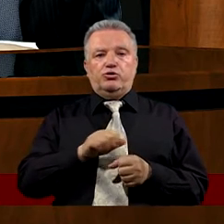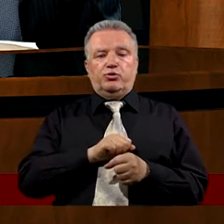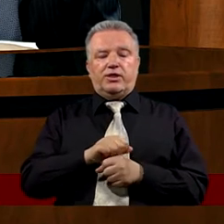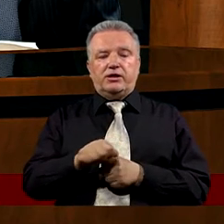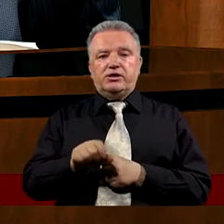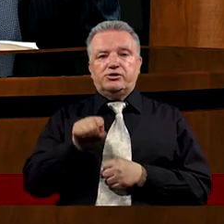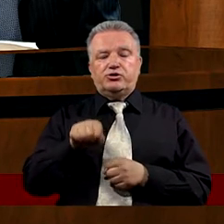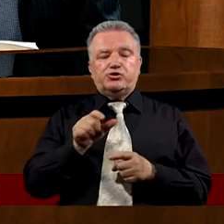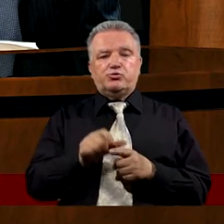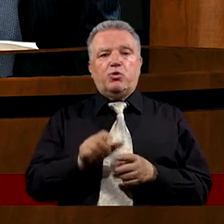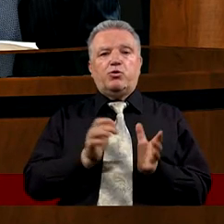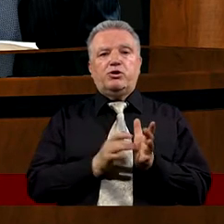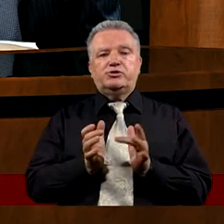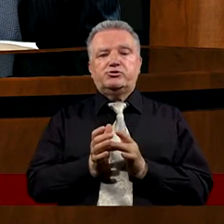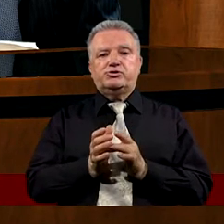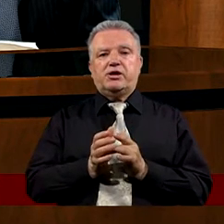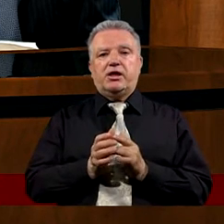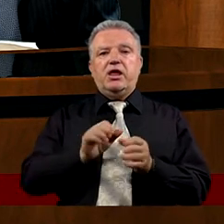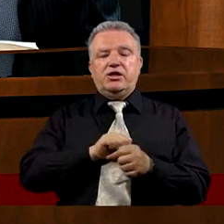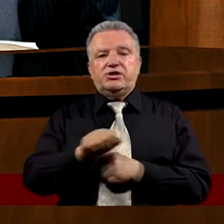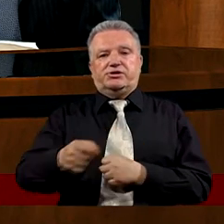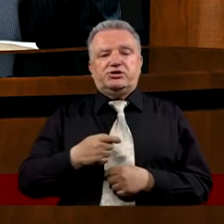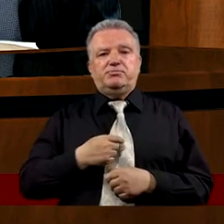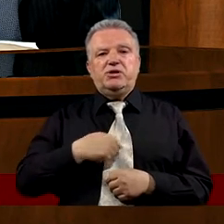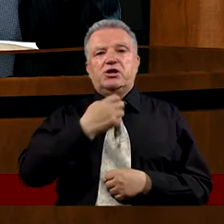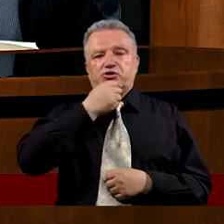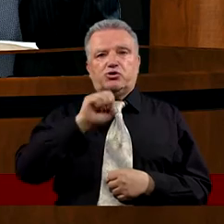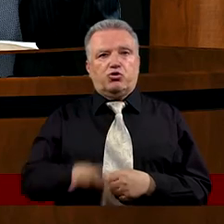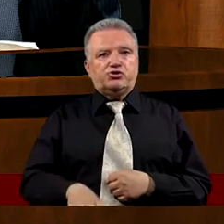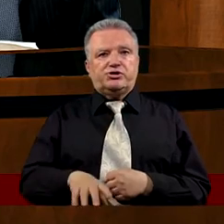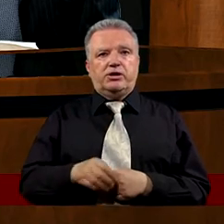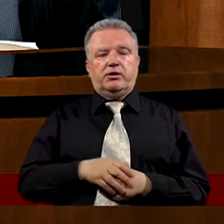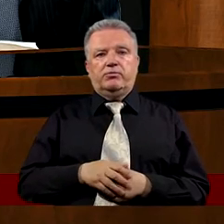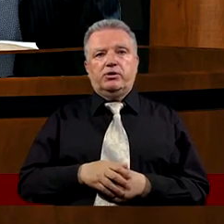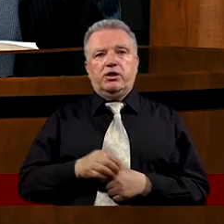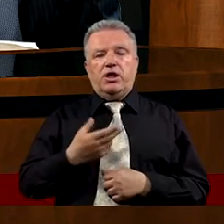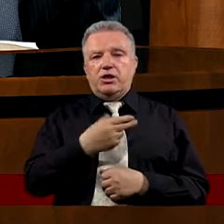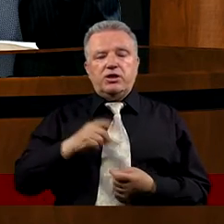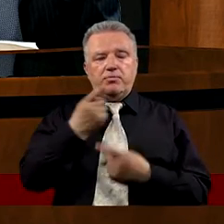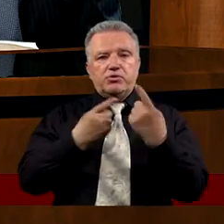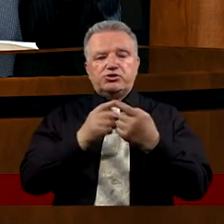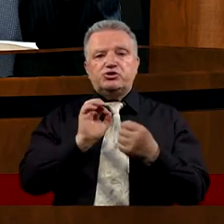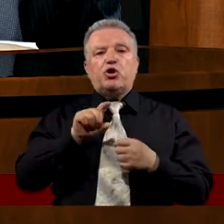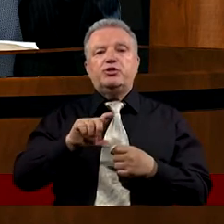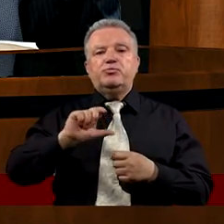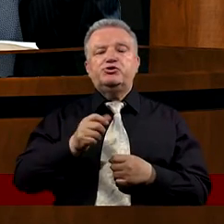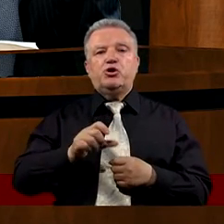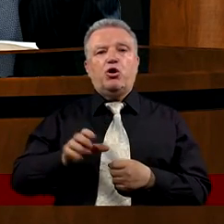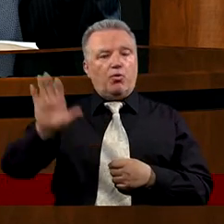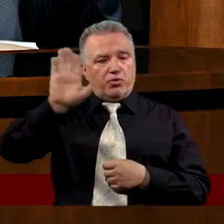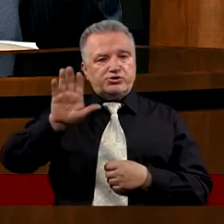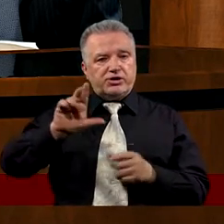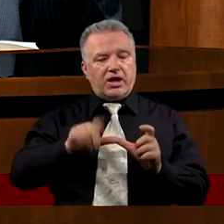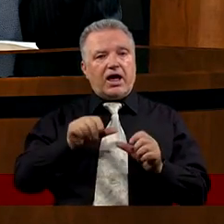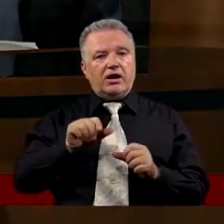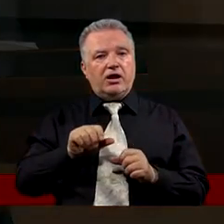Również to słowo Chrystusa Jesteś mi zgorszeniem Bo nie myślisz o tym co boskie Ale o tym